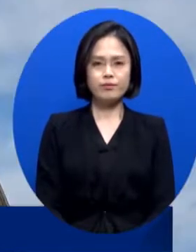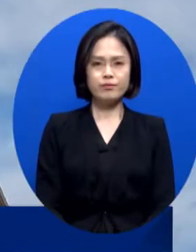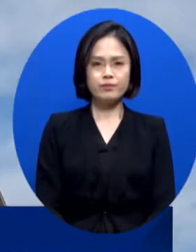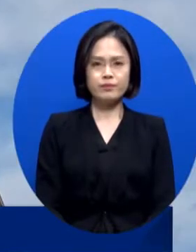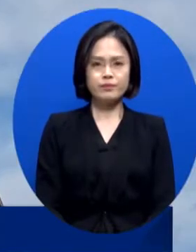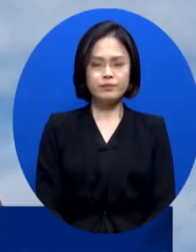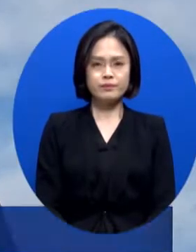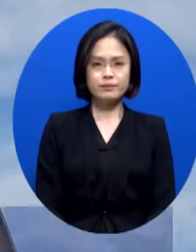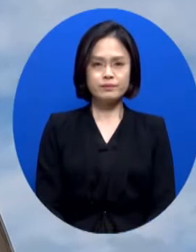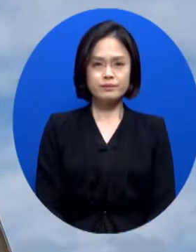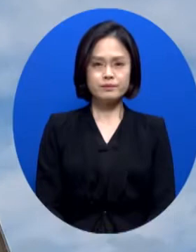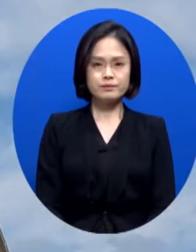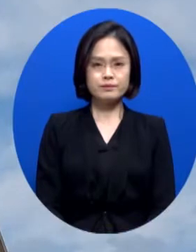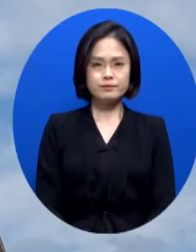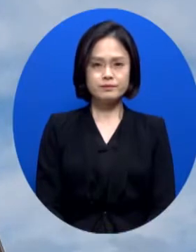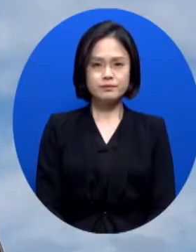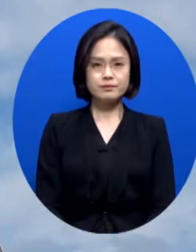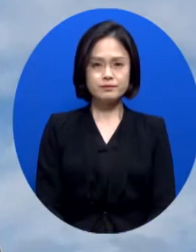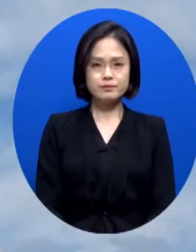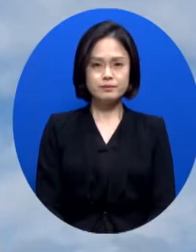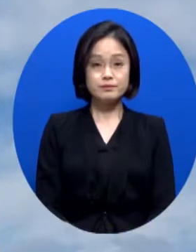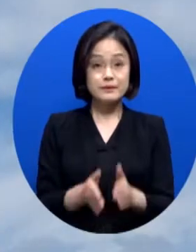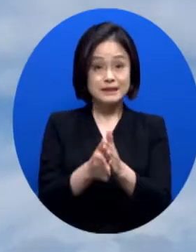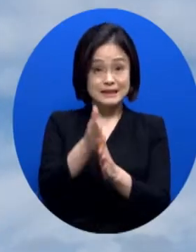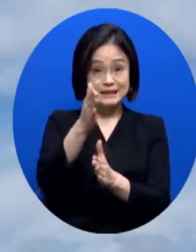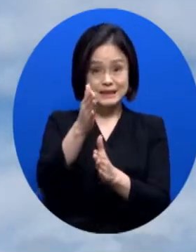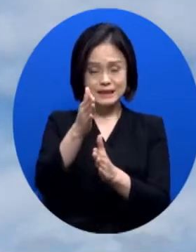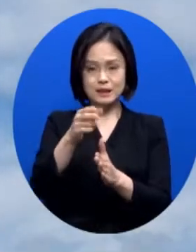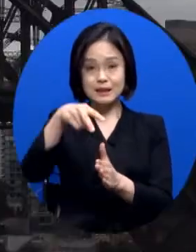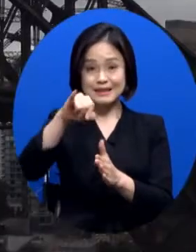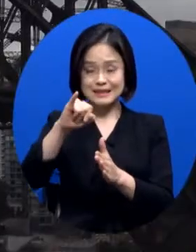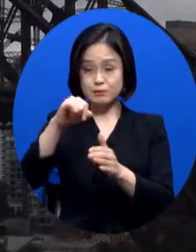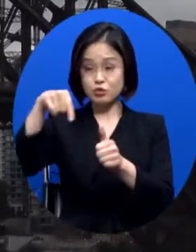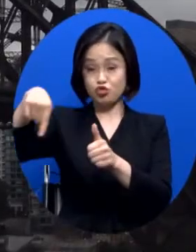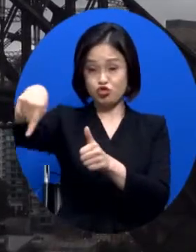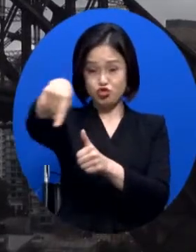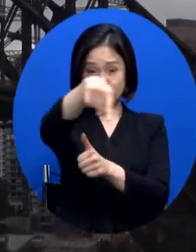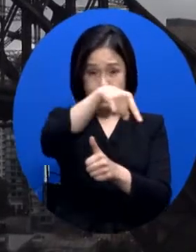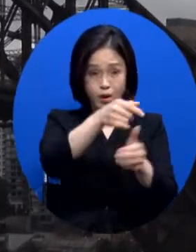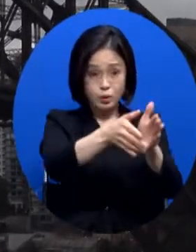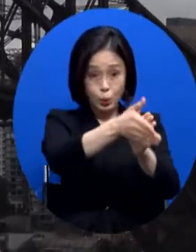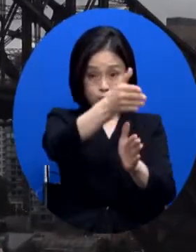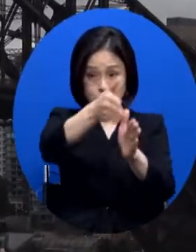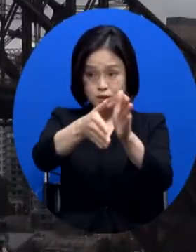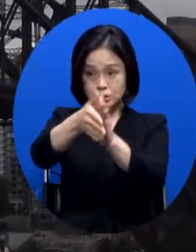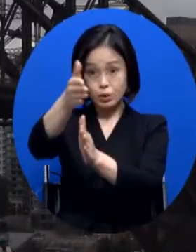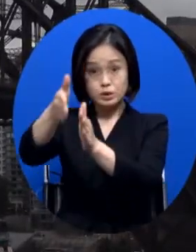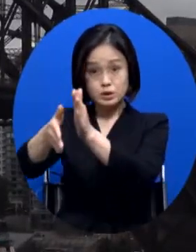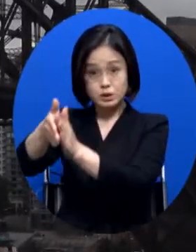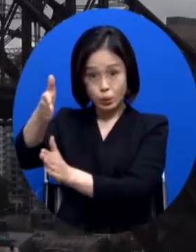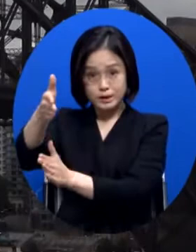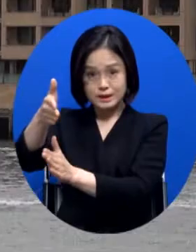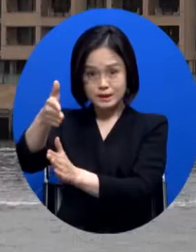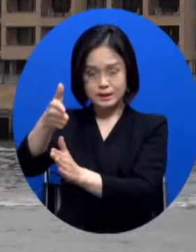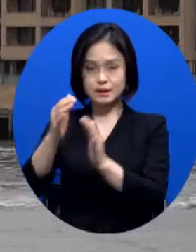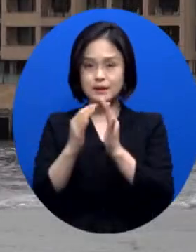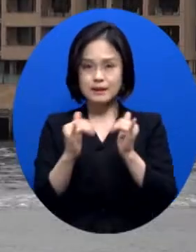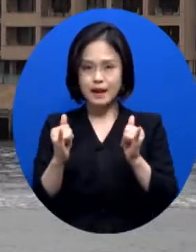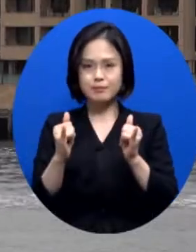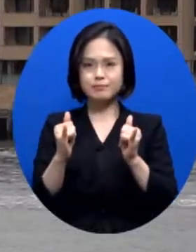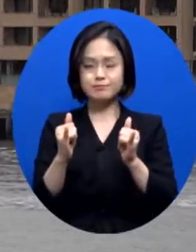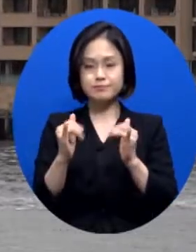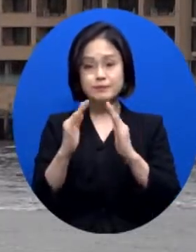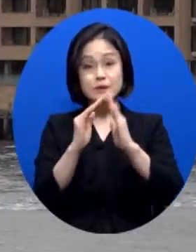시드니 광역권과 블루마운틴, 센트럴코스트 등 주요 도시에서는 생필품 구매와 의료,